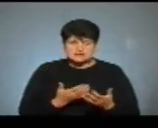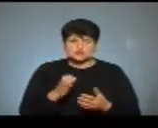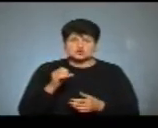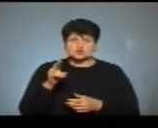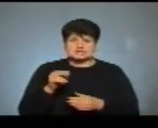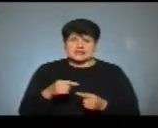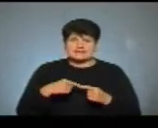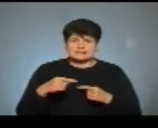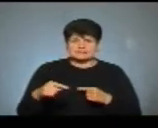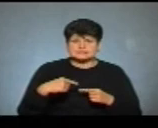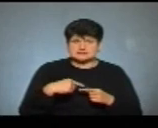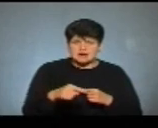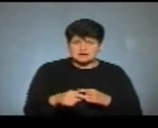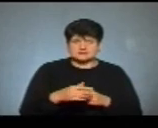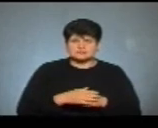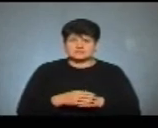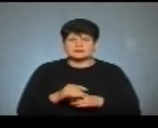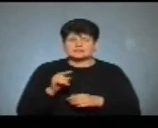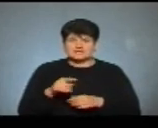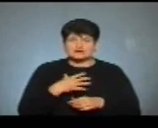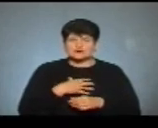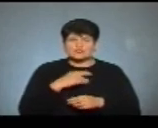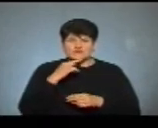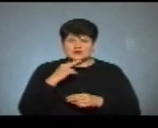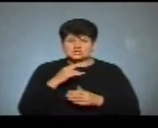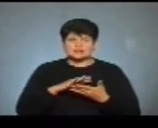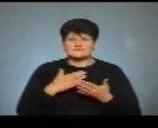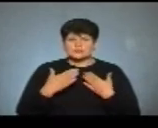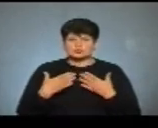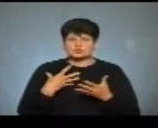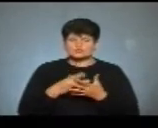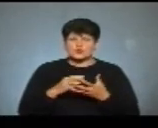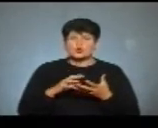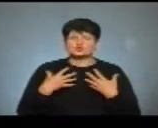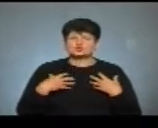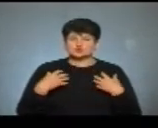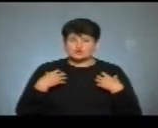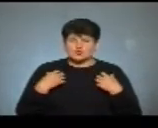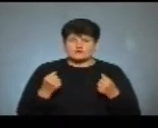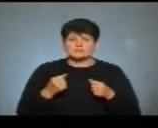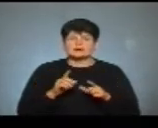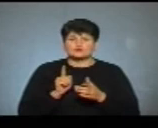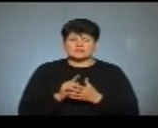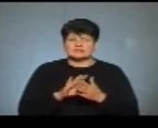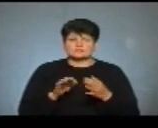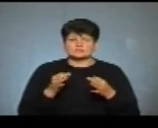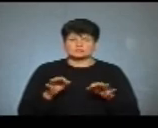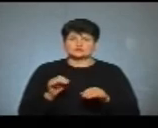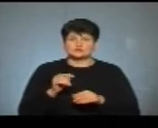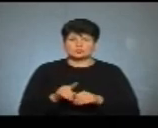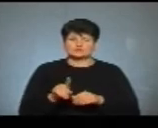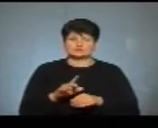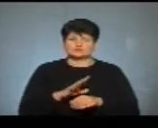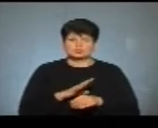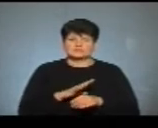соціальні дистанції, таке уважне ставлення до свого здоров'я. Ми не повинні допустити того, щоб хворіли в